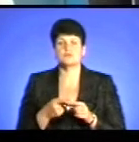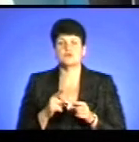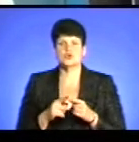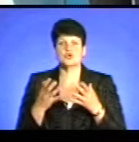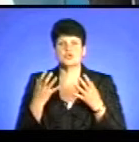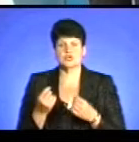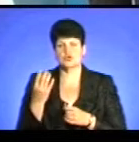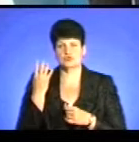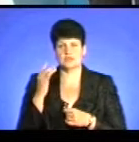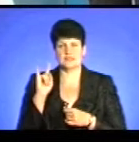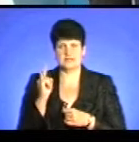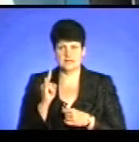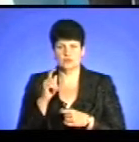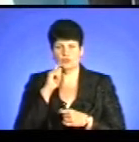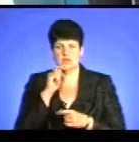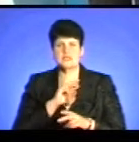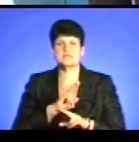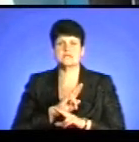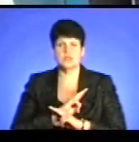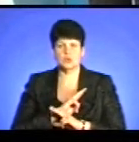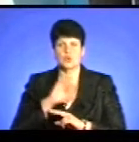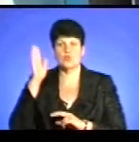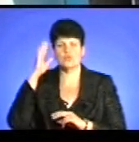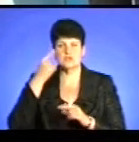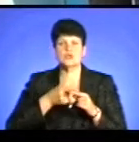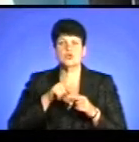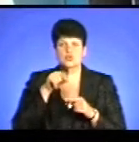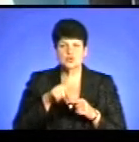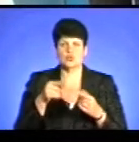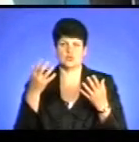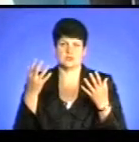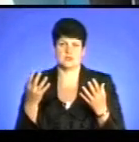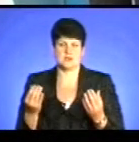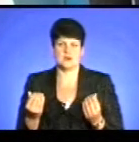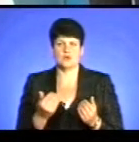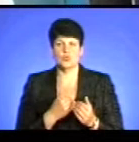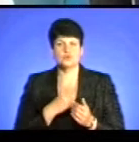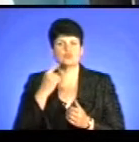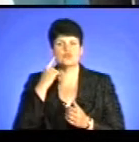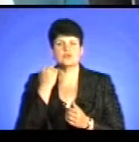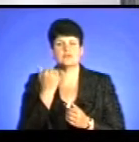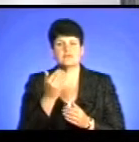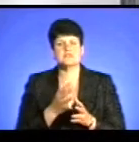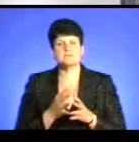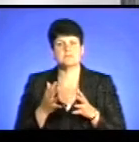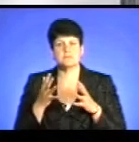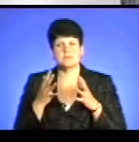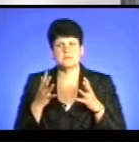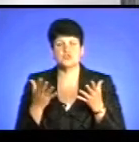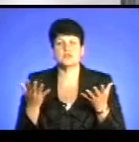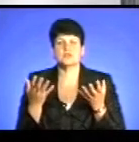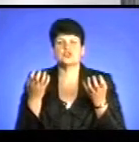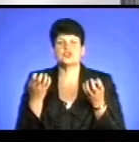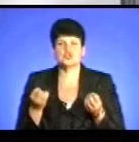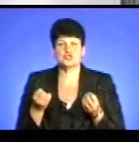ще чотири дитини в Україні загинуло у воді саме цього ж дня. І також хочемо почути від вас більше, які ще